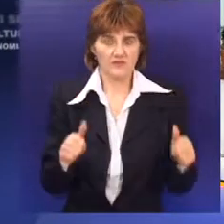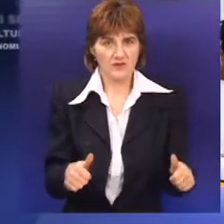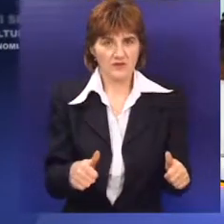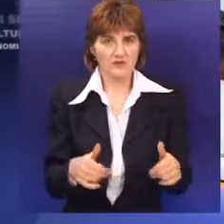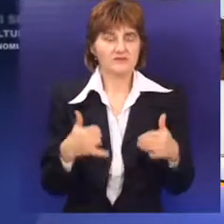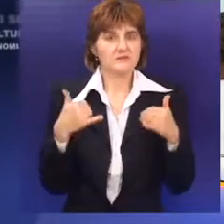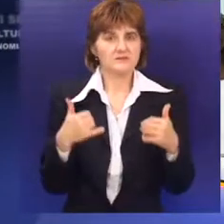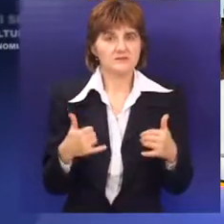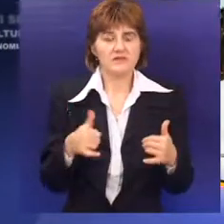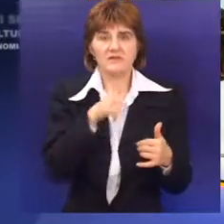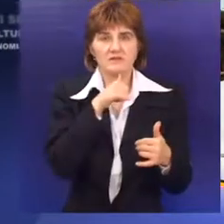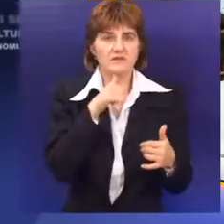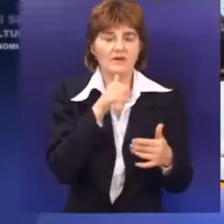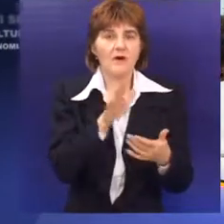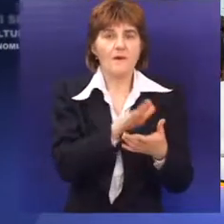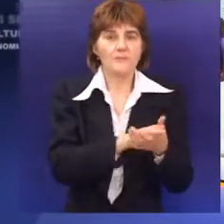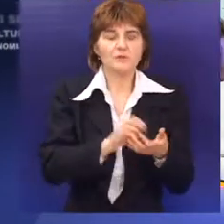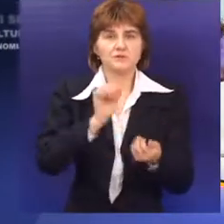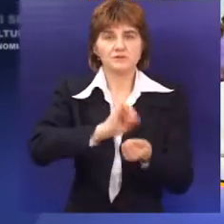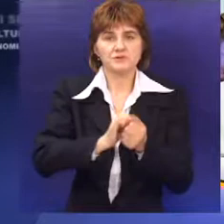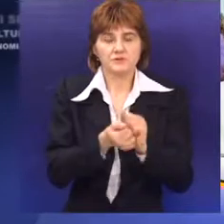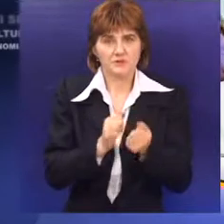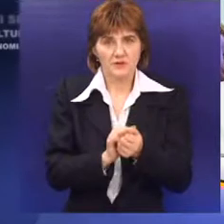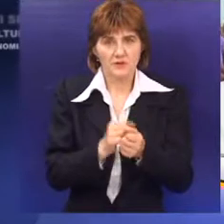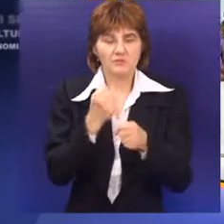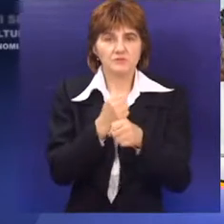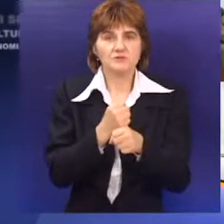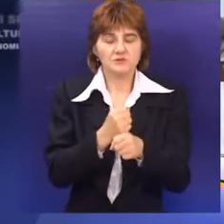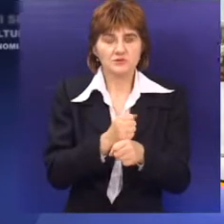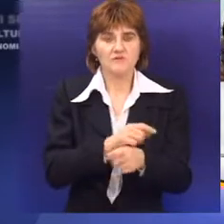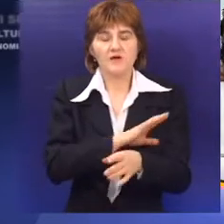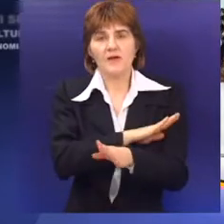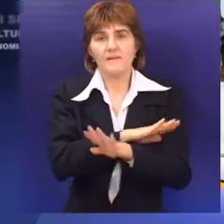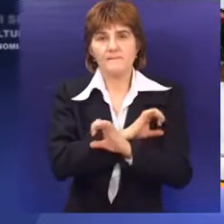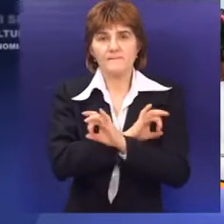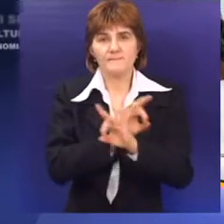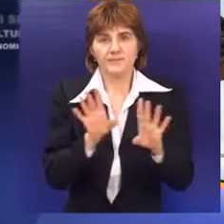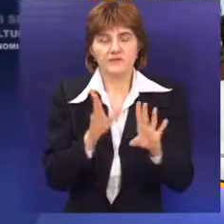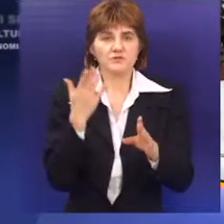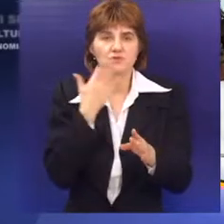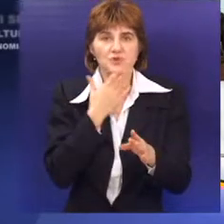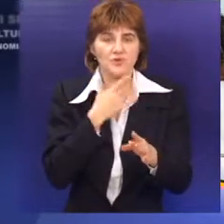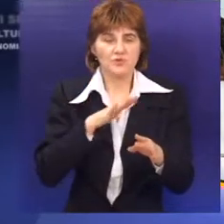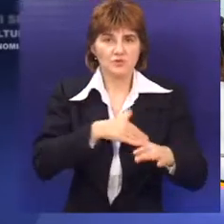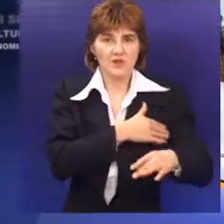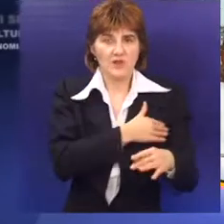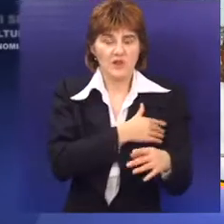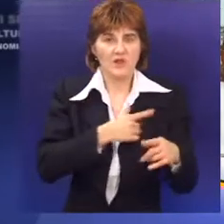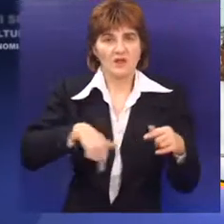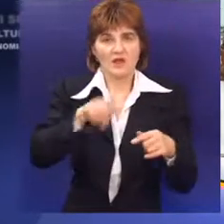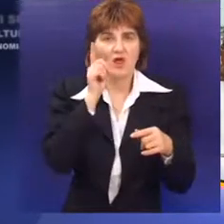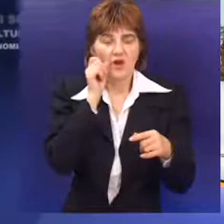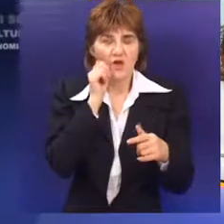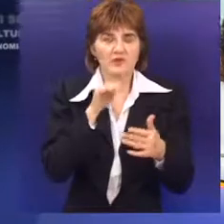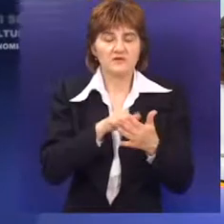To je sada početak onoga što smo stekli za ove dve godine. Kompletna obuka kolektiva, učenika i roditelja i